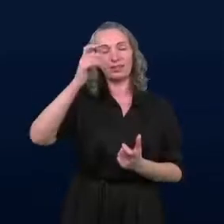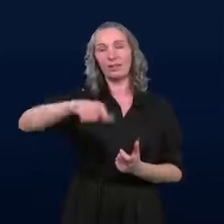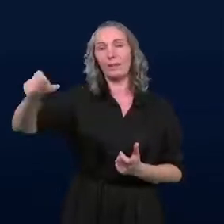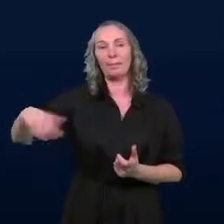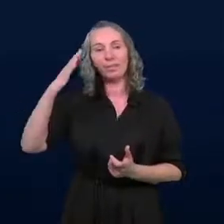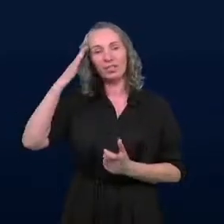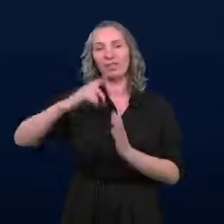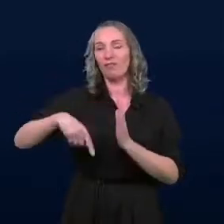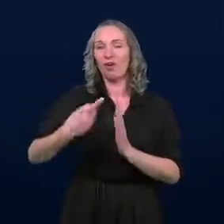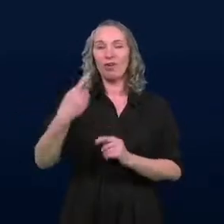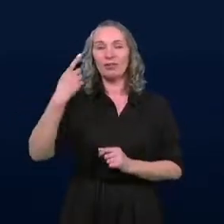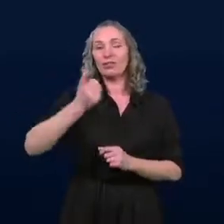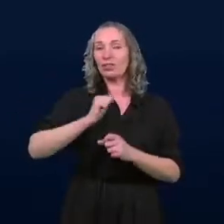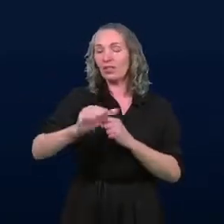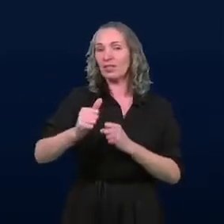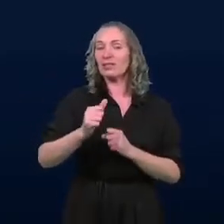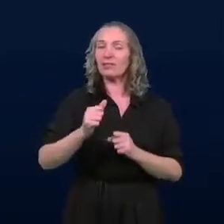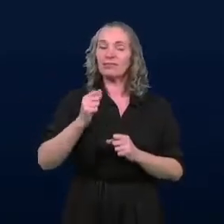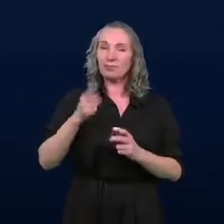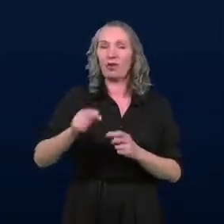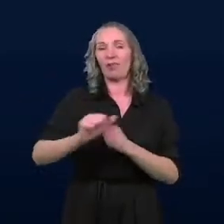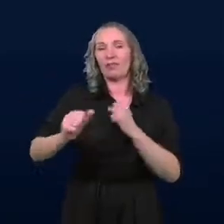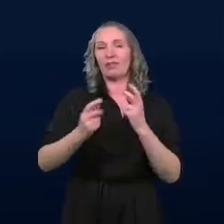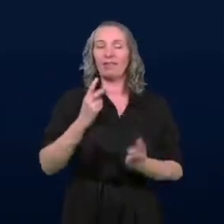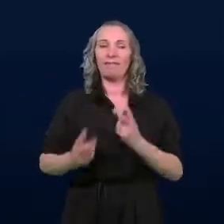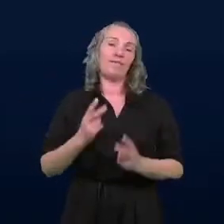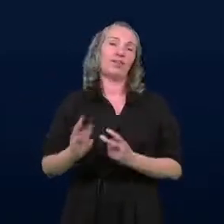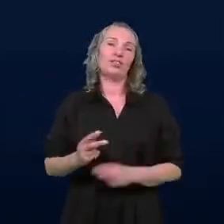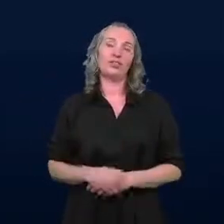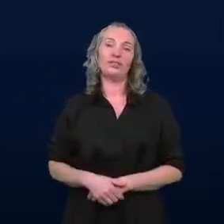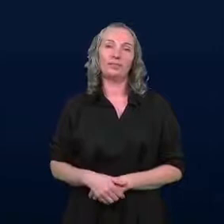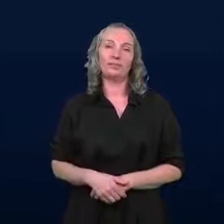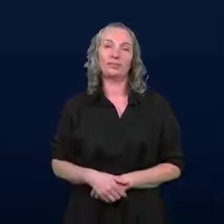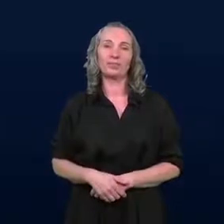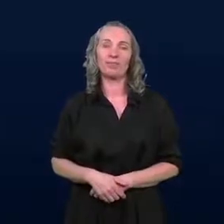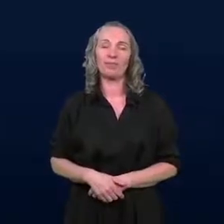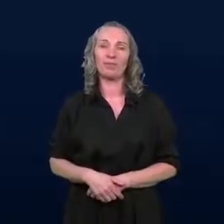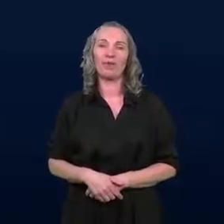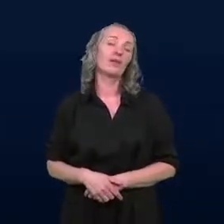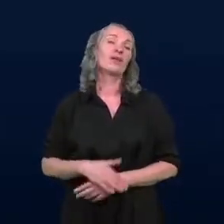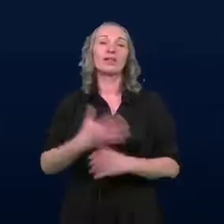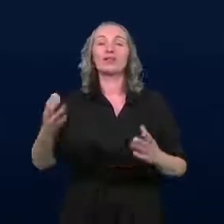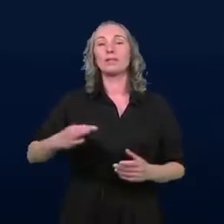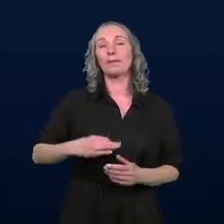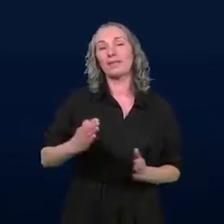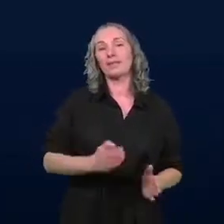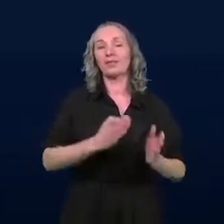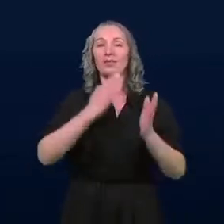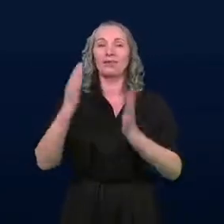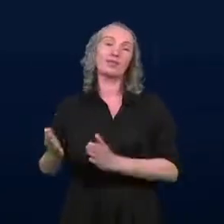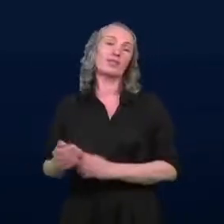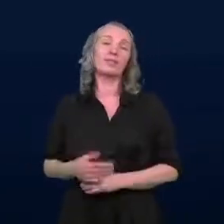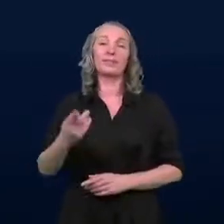są to kwestie w naszym mieście niezwykle, niezwykle, niezwykle ważne. No i drodzy państwo, przechodzimy do